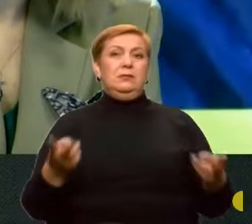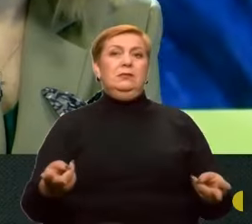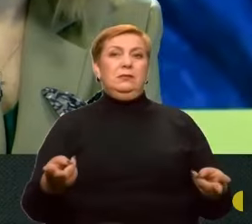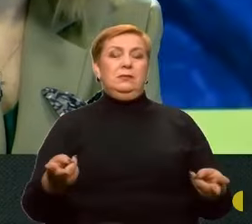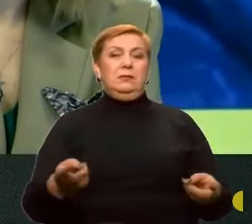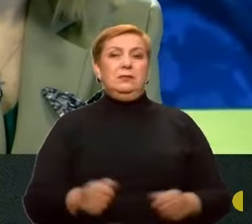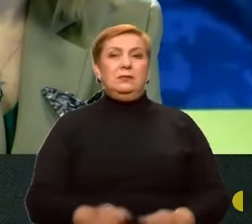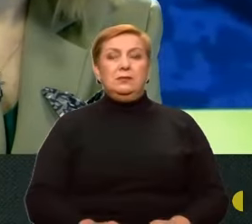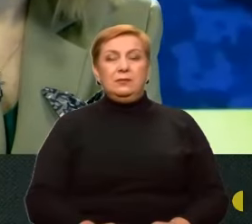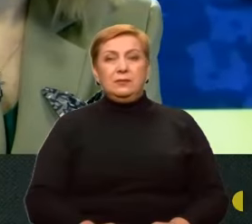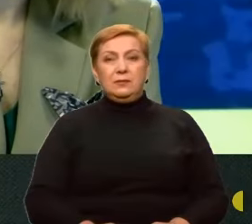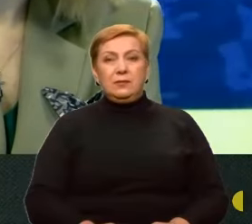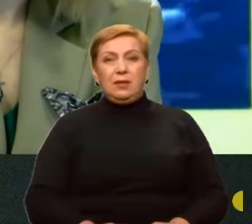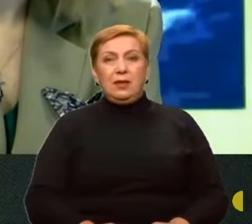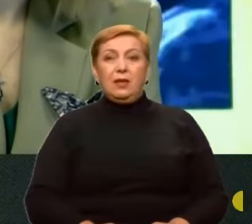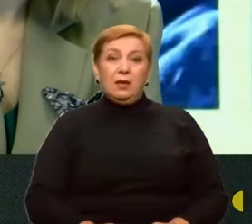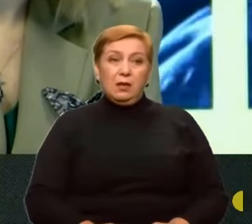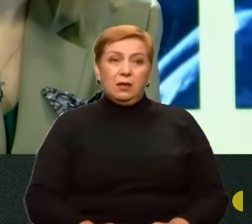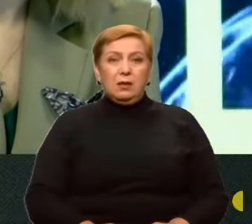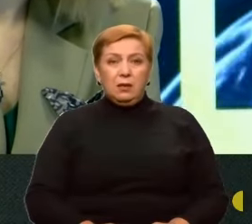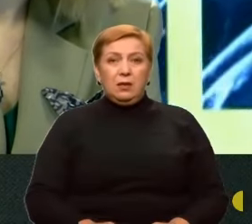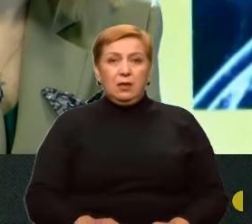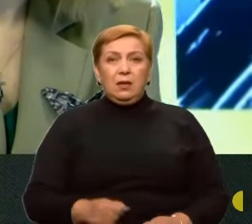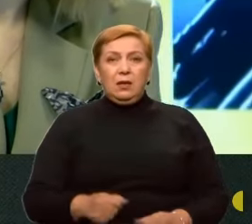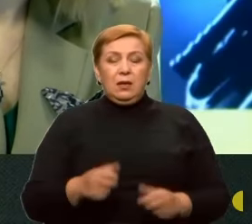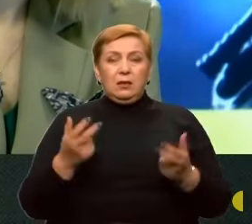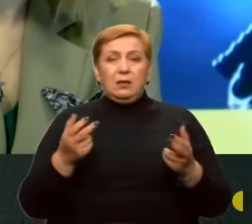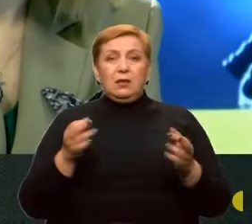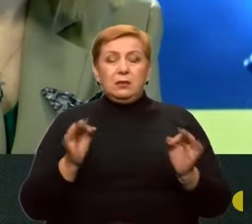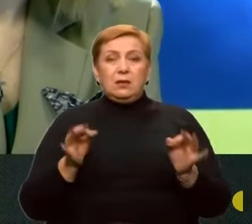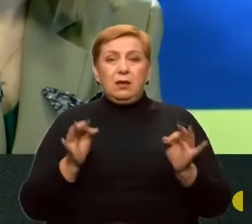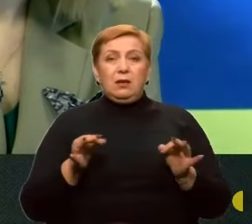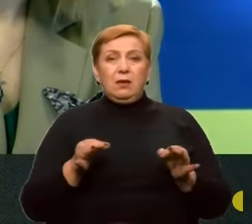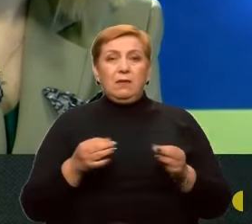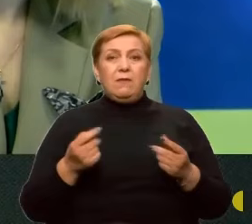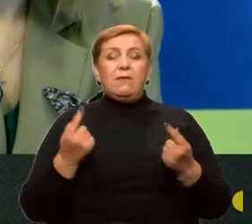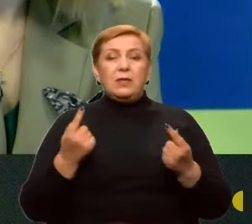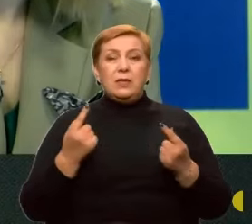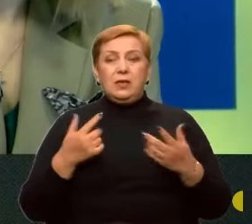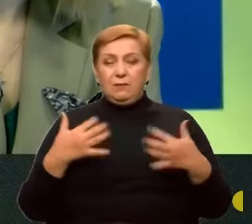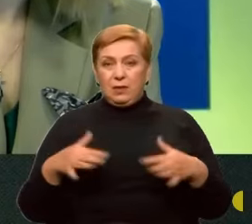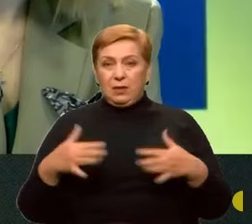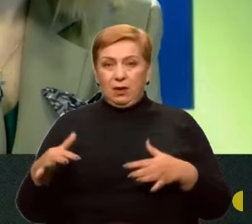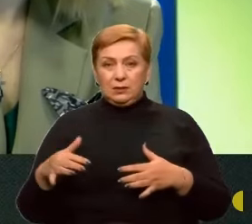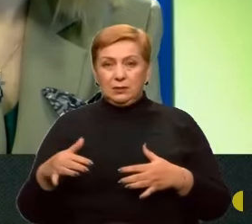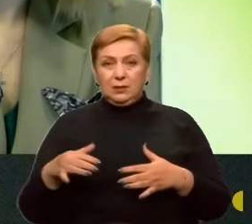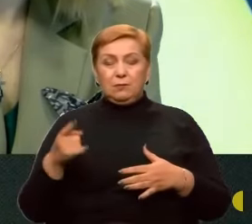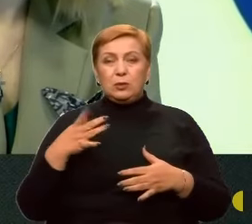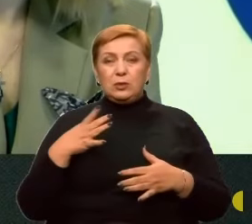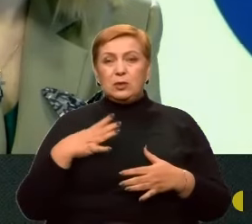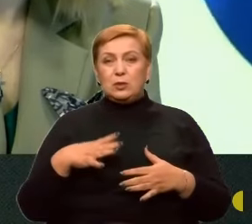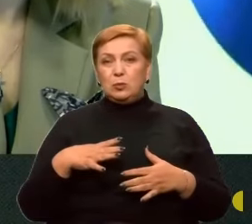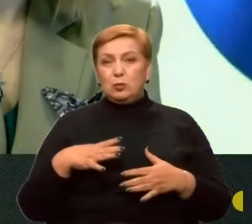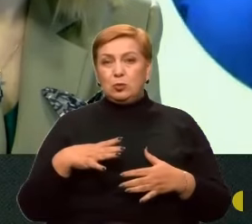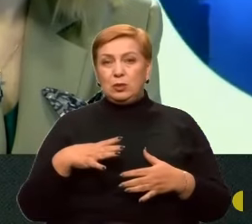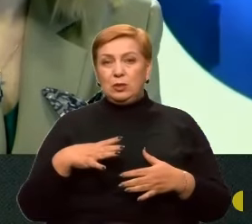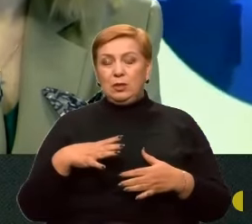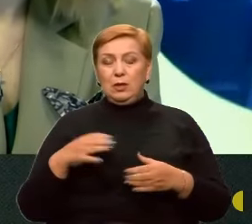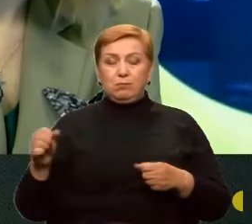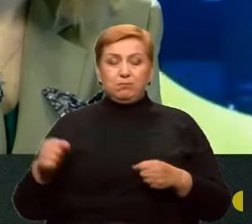Ну, їх тут теж дуже великі втрати, і навіть вони змушені не виводити на поповнення,